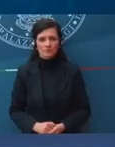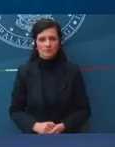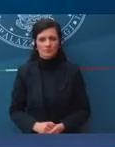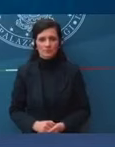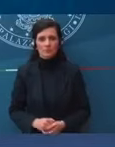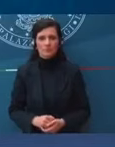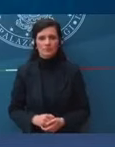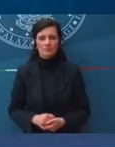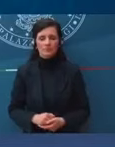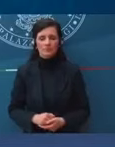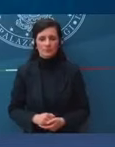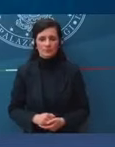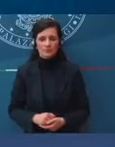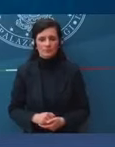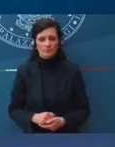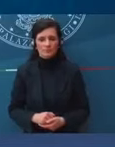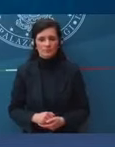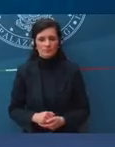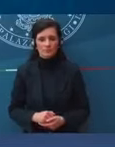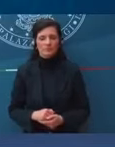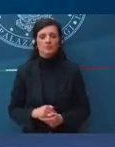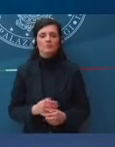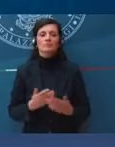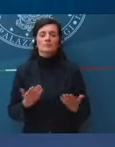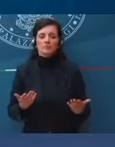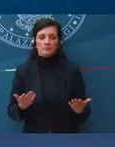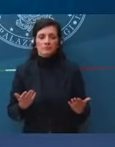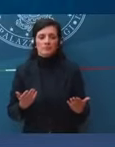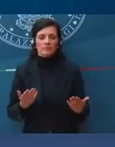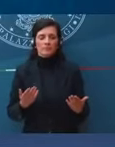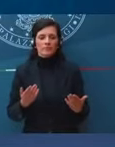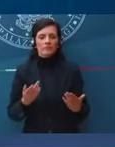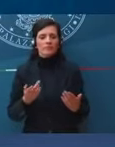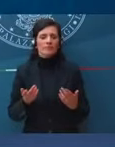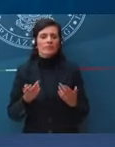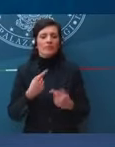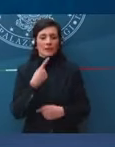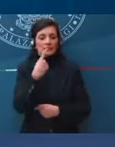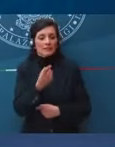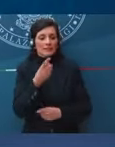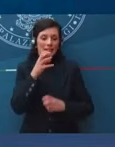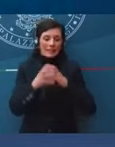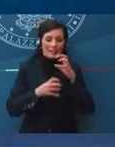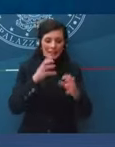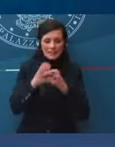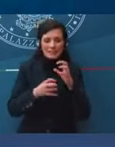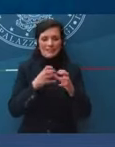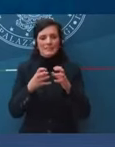E' presto per dire quali sono le implicazioni della crisi.